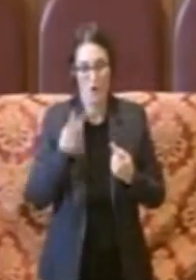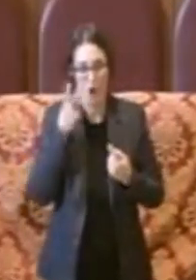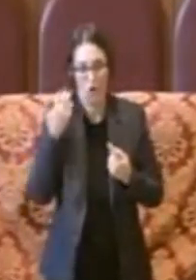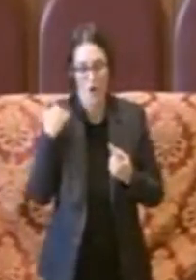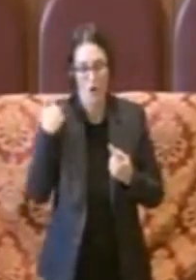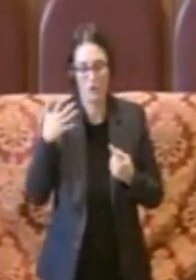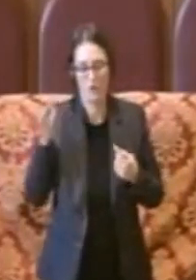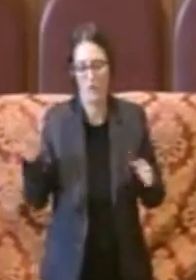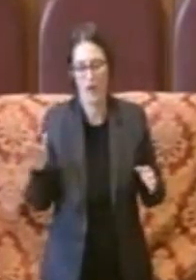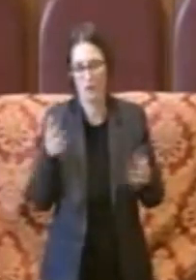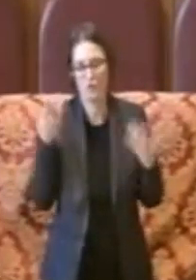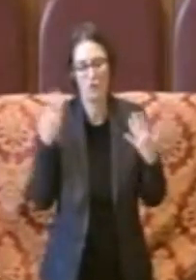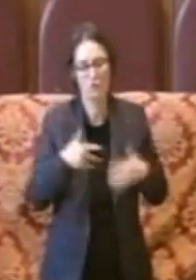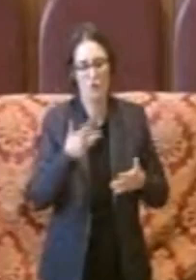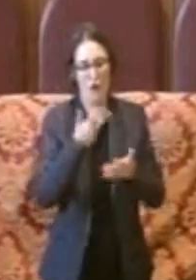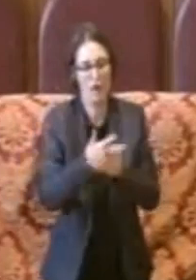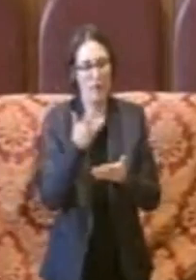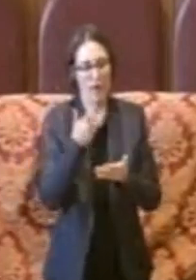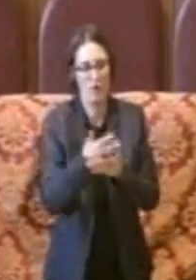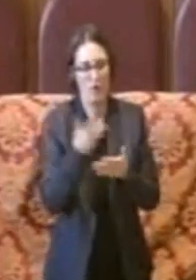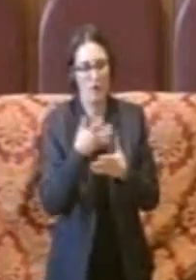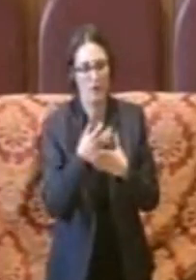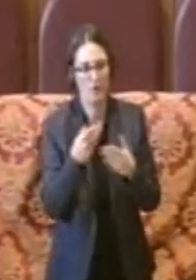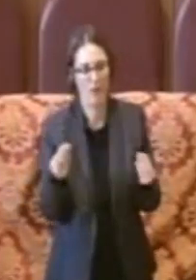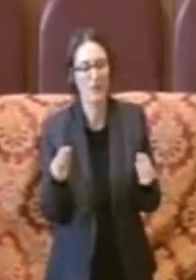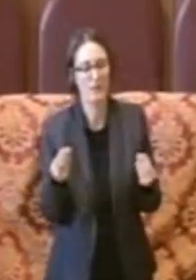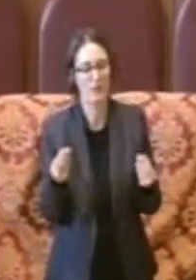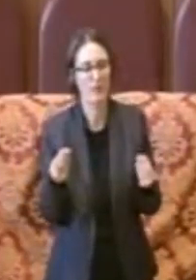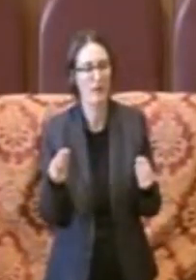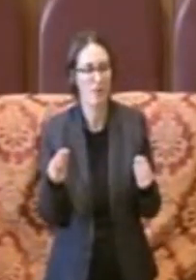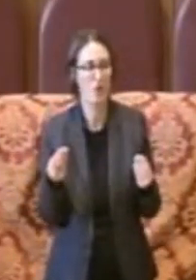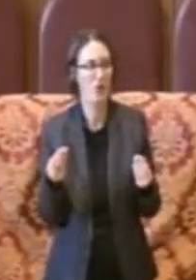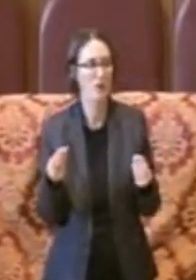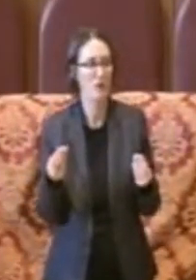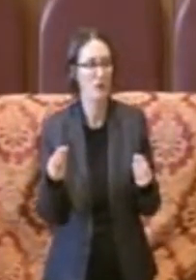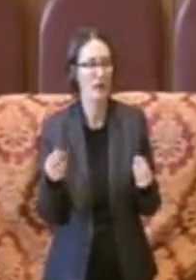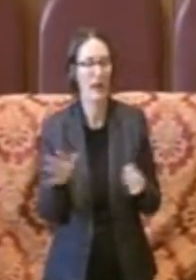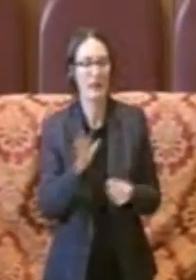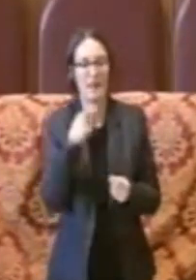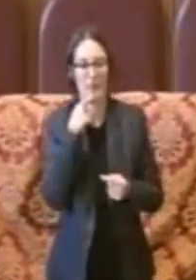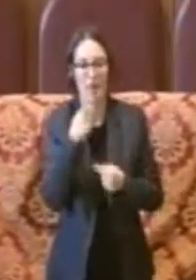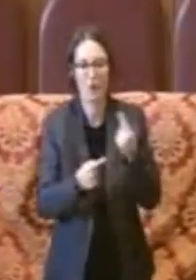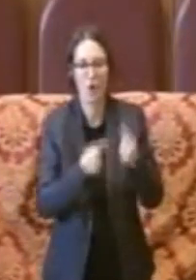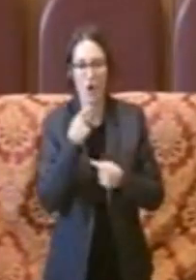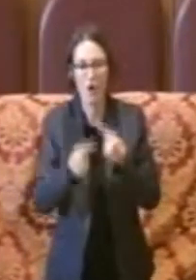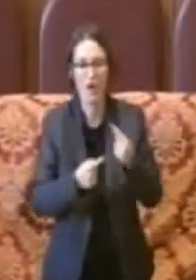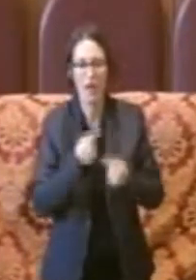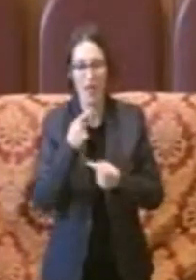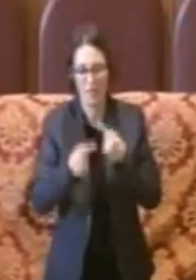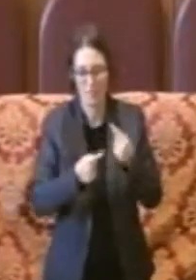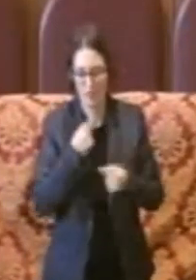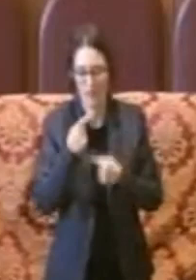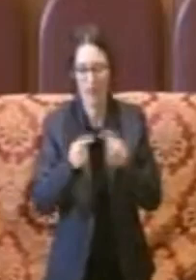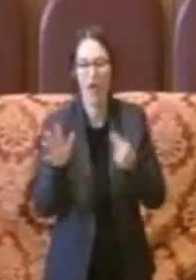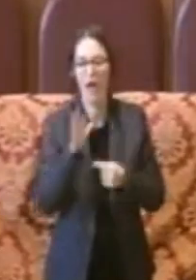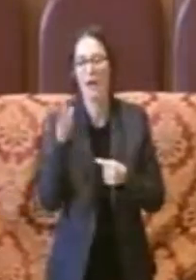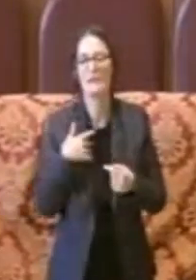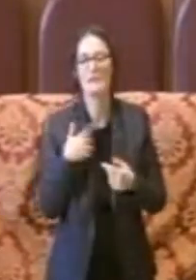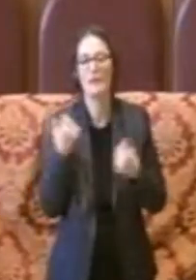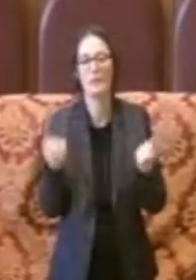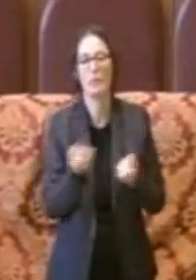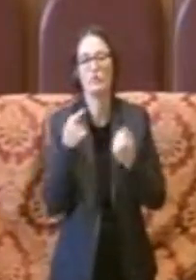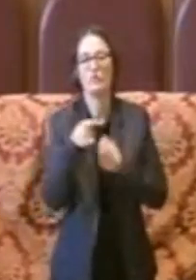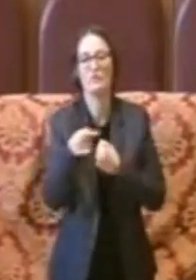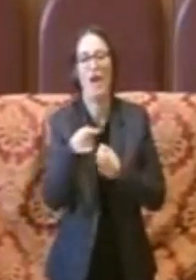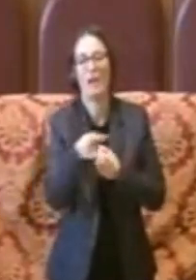se spesso e lo dico una nota polemica magari vengono emergono sempre più le notizie magari parziali negative piuttosto